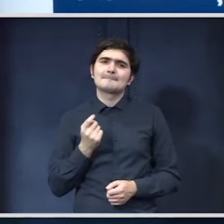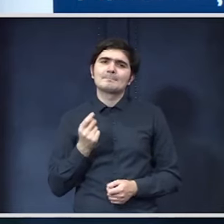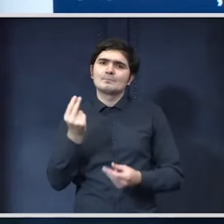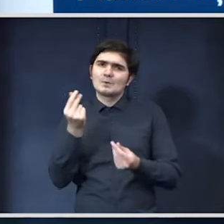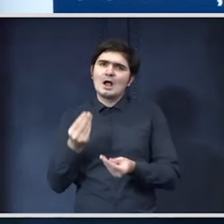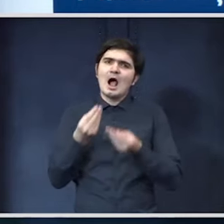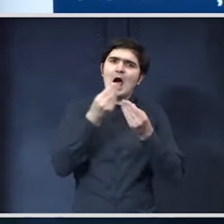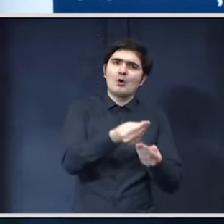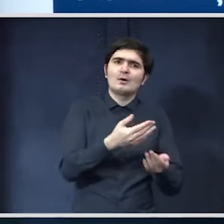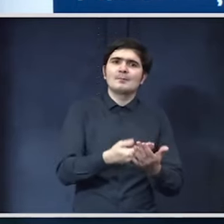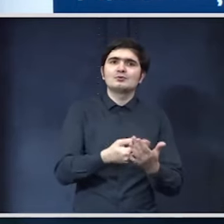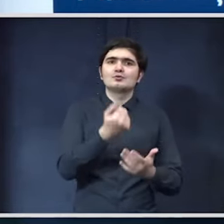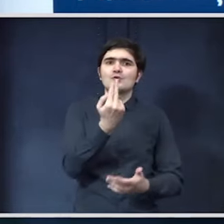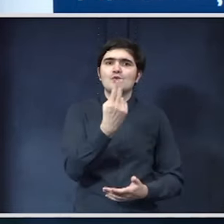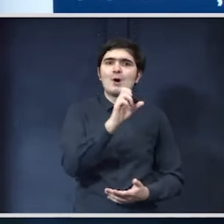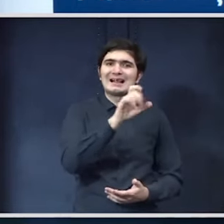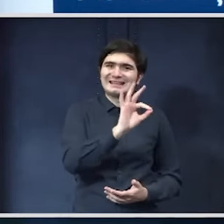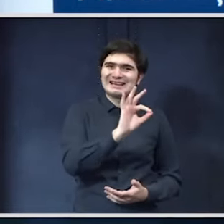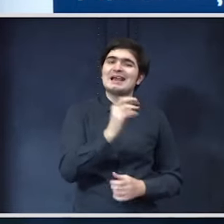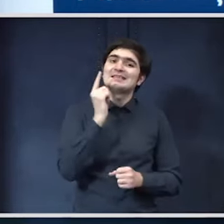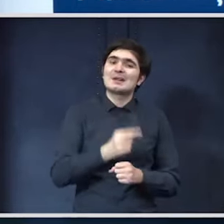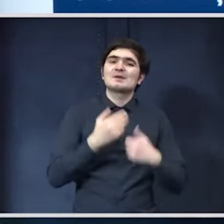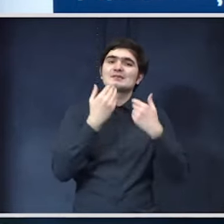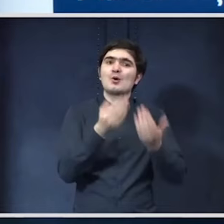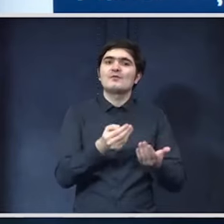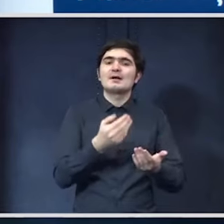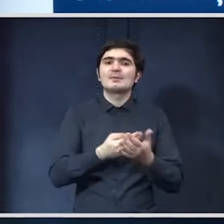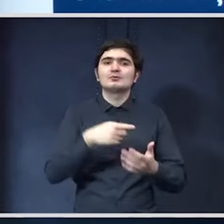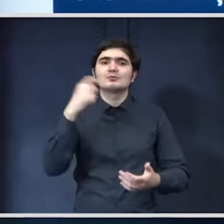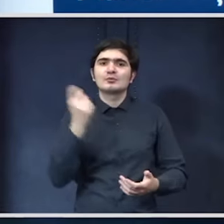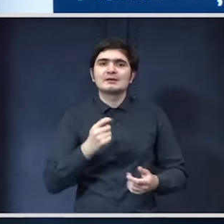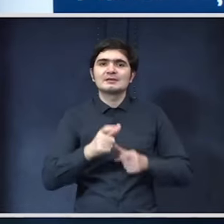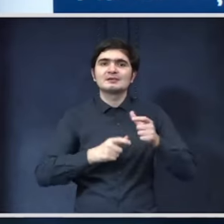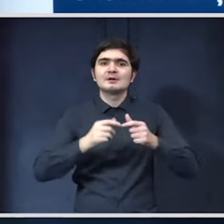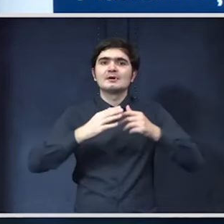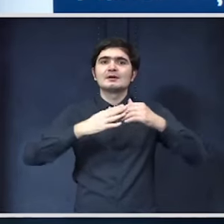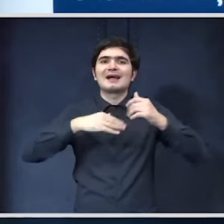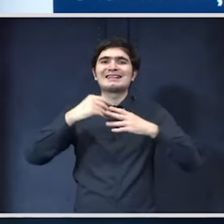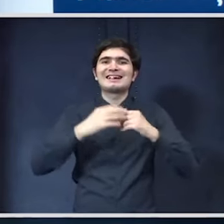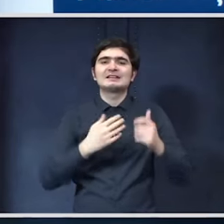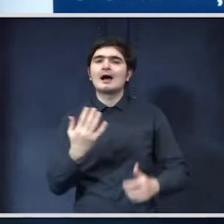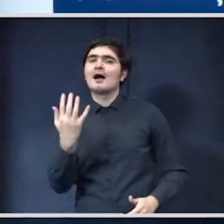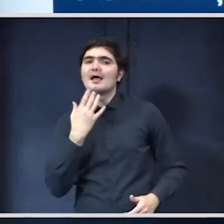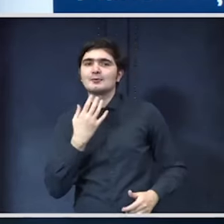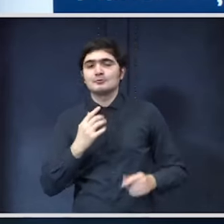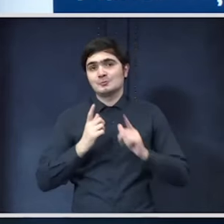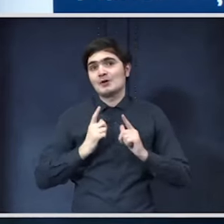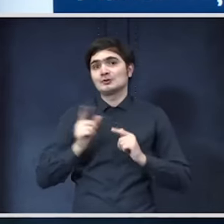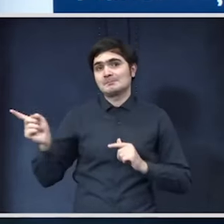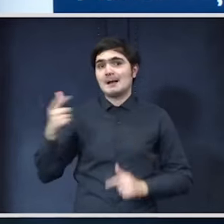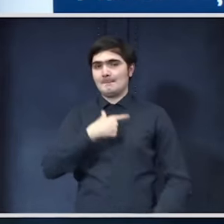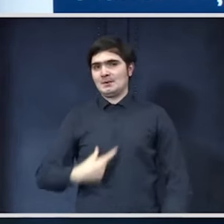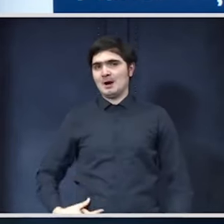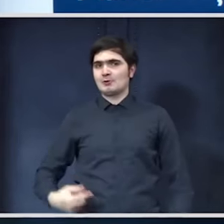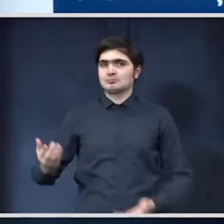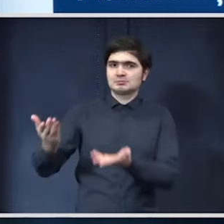alocările pentru UAT-uri vor trebui date pentru proiecte de calitate aerului și mă aștept de la primari să vină cu